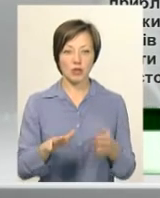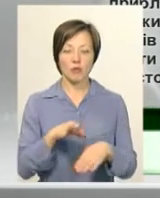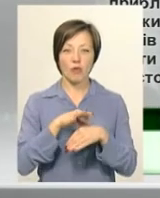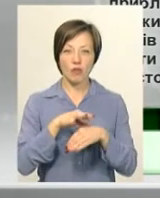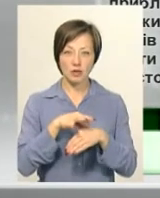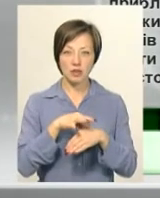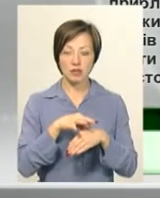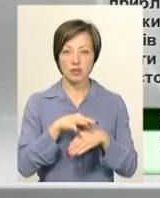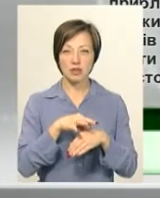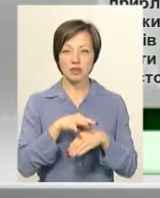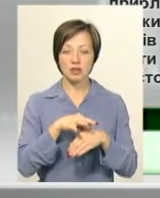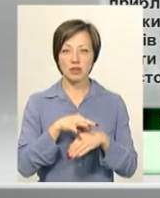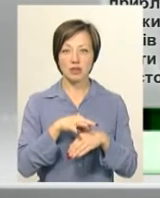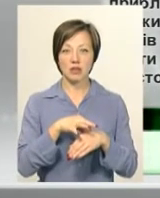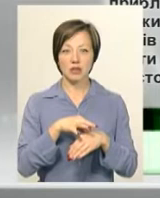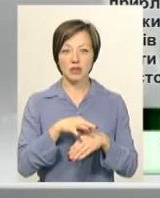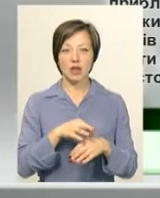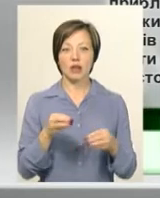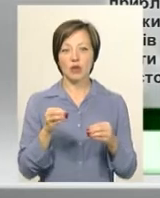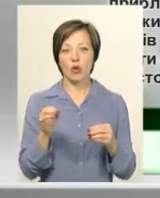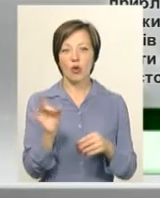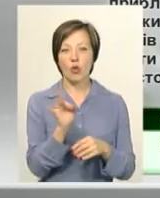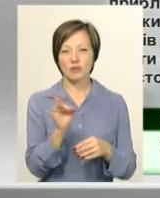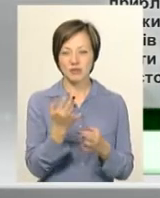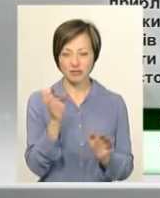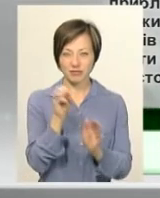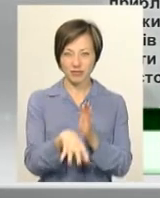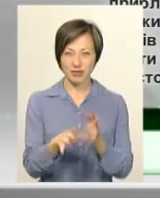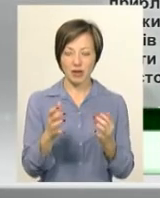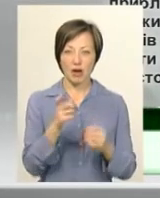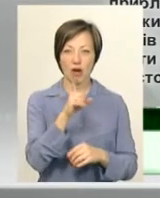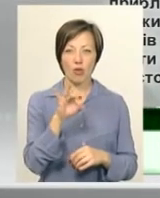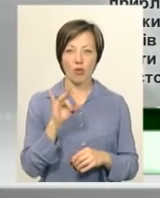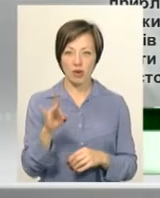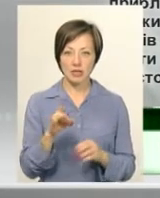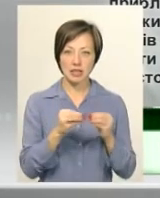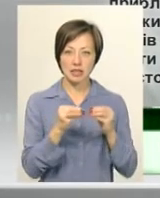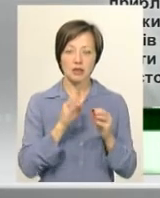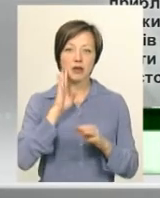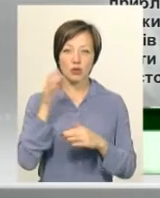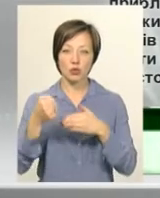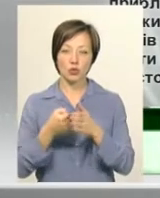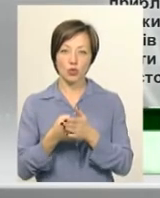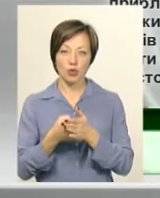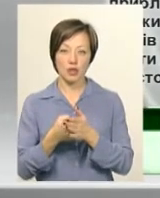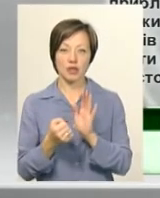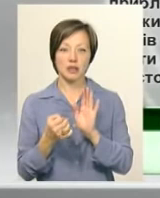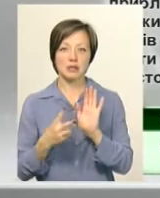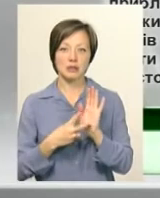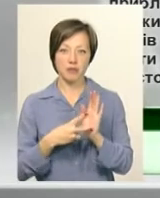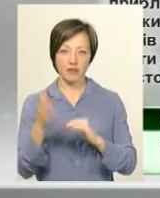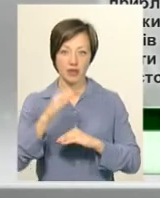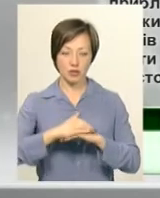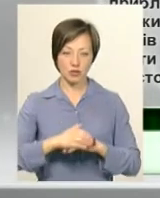гіпохоліто-натрію дозою 10 мг на літу. З 10 годин ранку і десь приблизно до 19